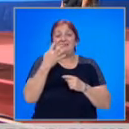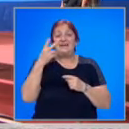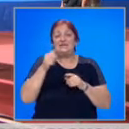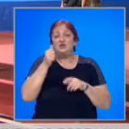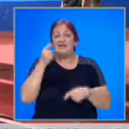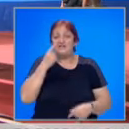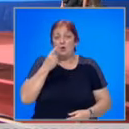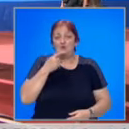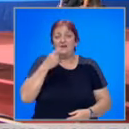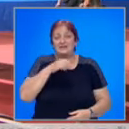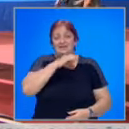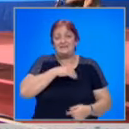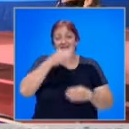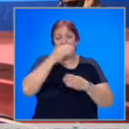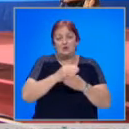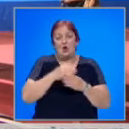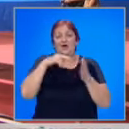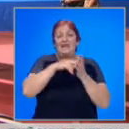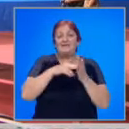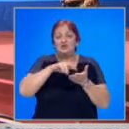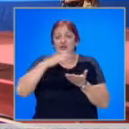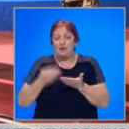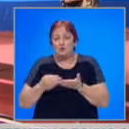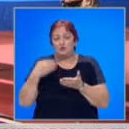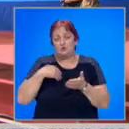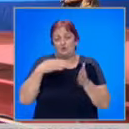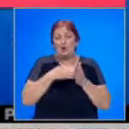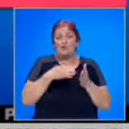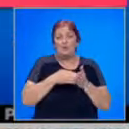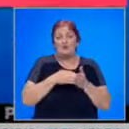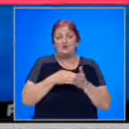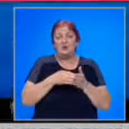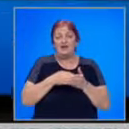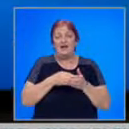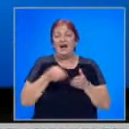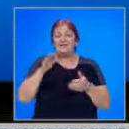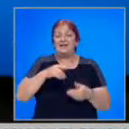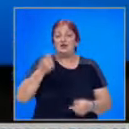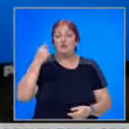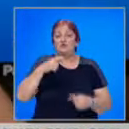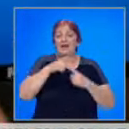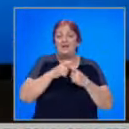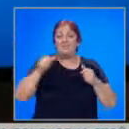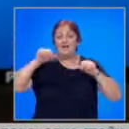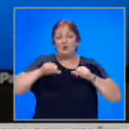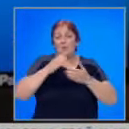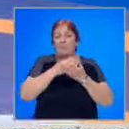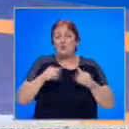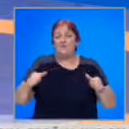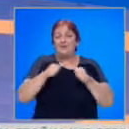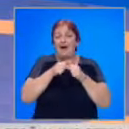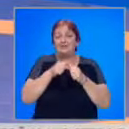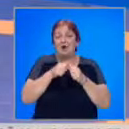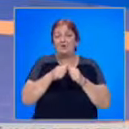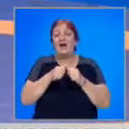секунди за да стигне до техническия туш срещу своята опонентка. След като вчера Тайбе загуби полуфиналния си